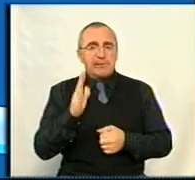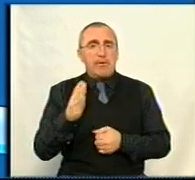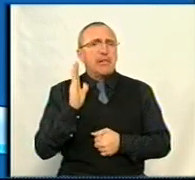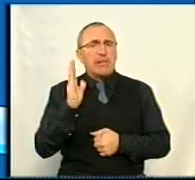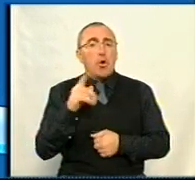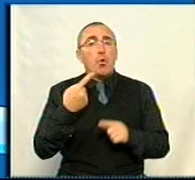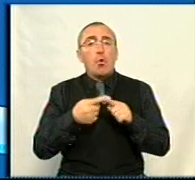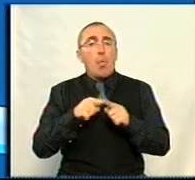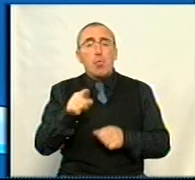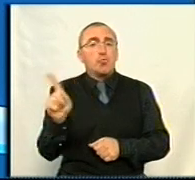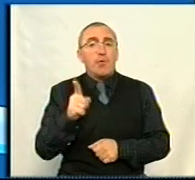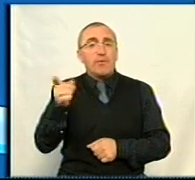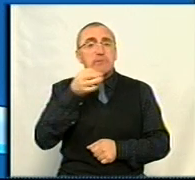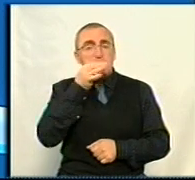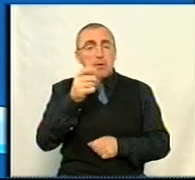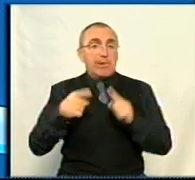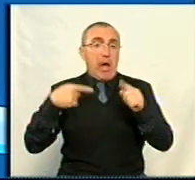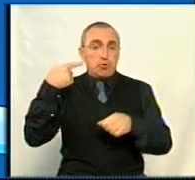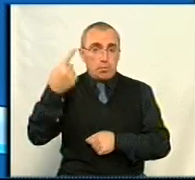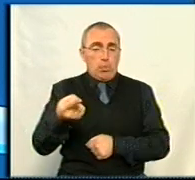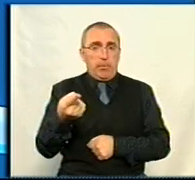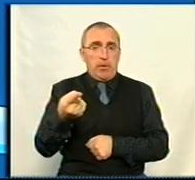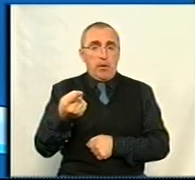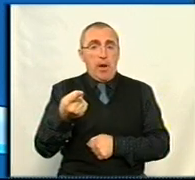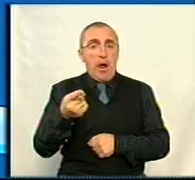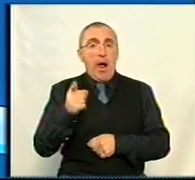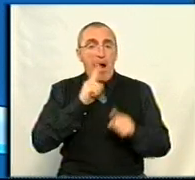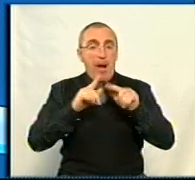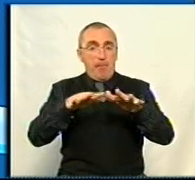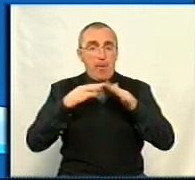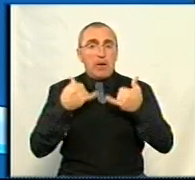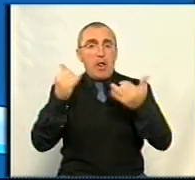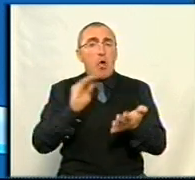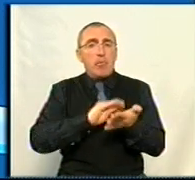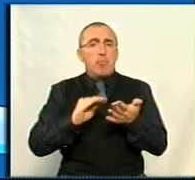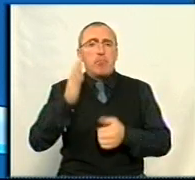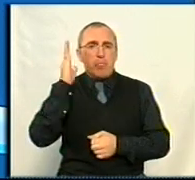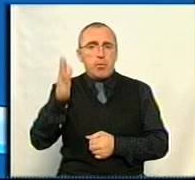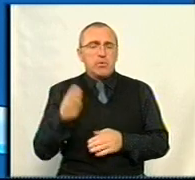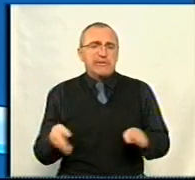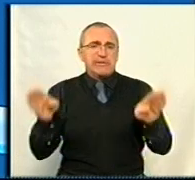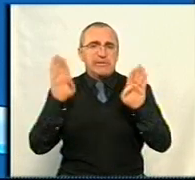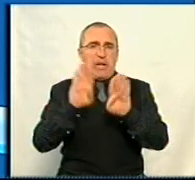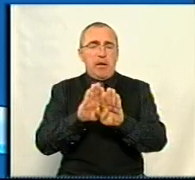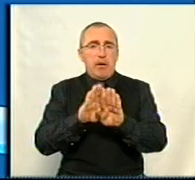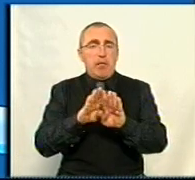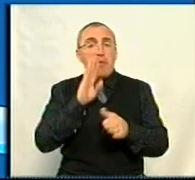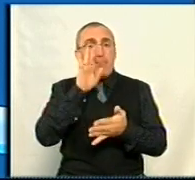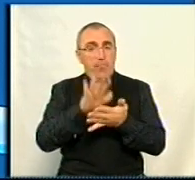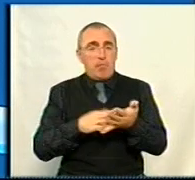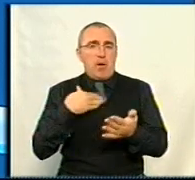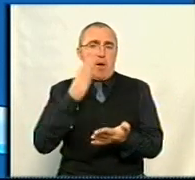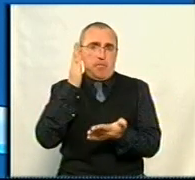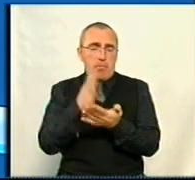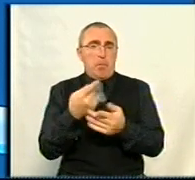тільки тому, що ви сказали наступне. Апаратні наради для журналістів будуть закритими. І, вибачте, я скажу